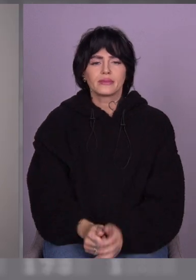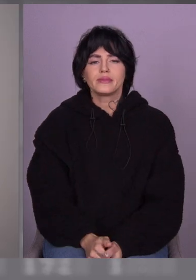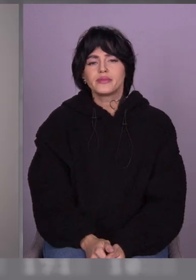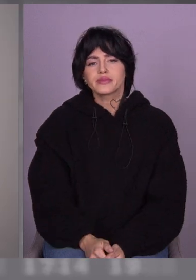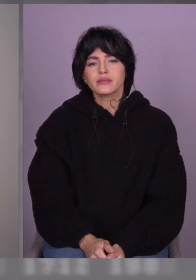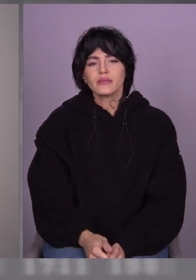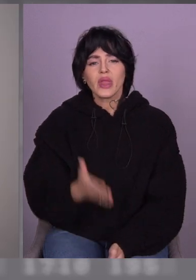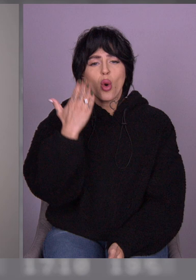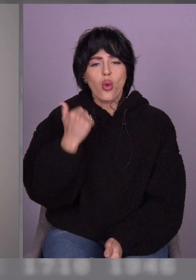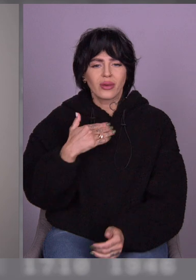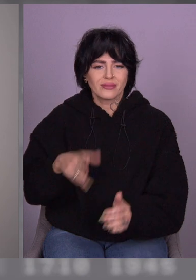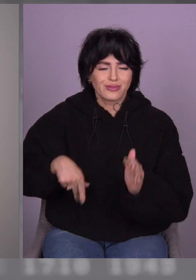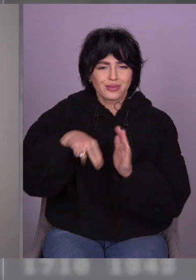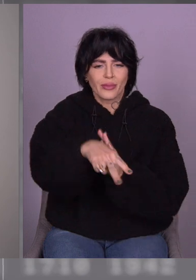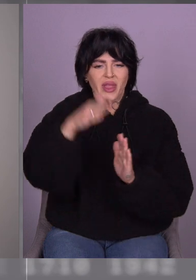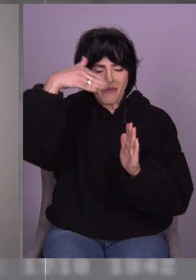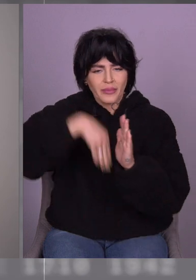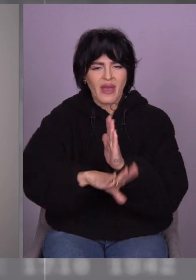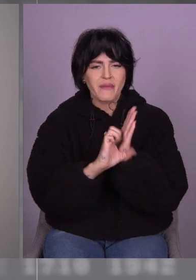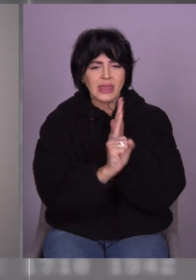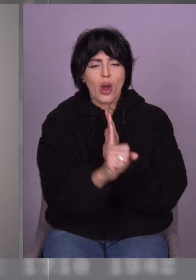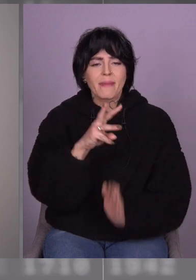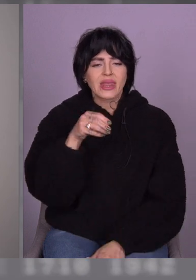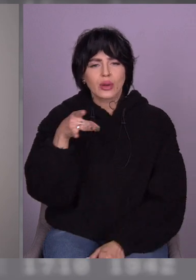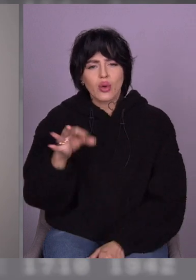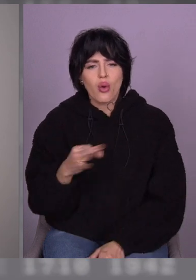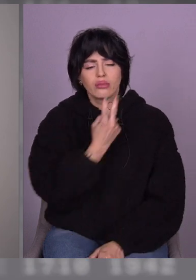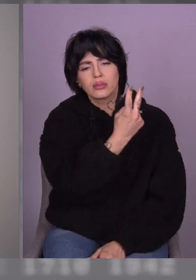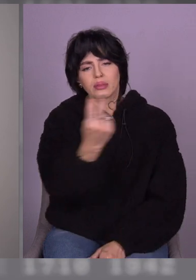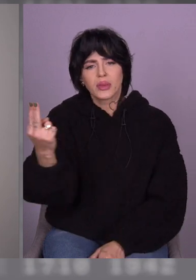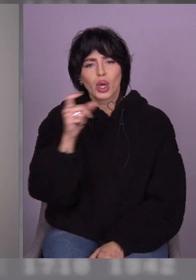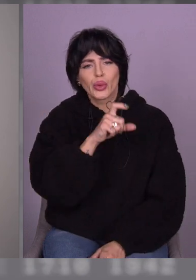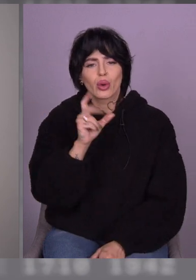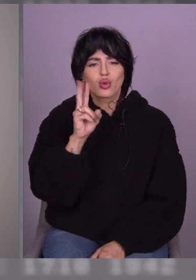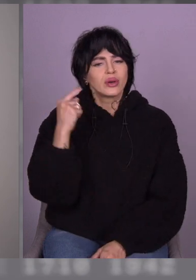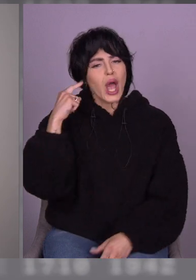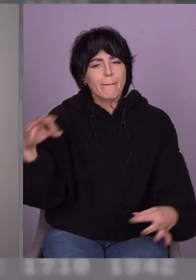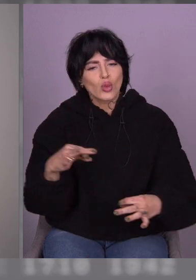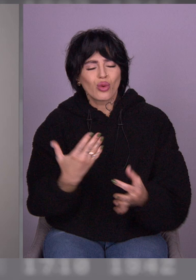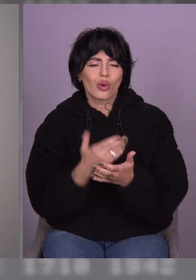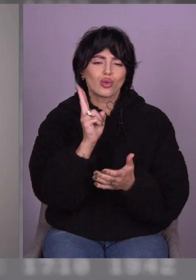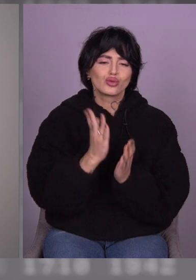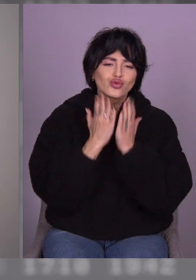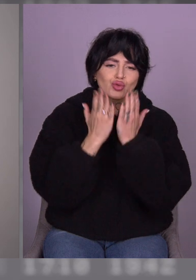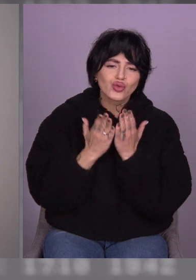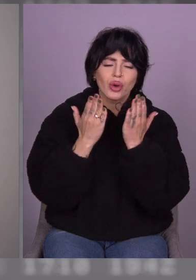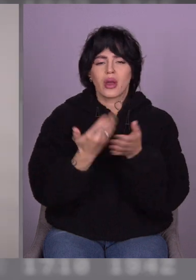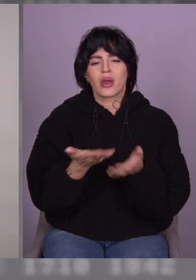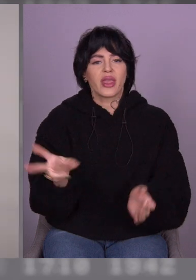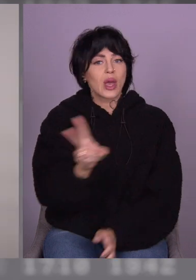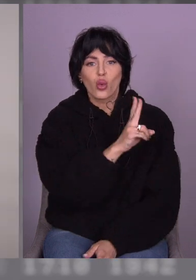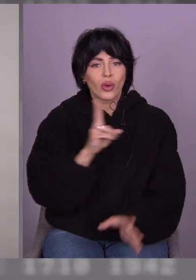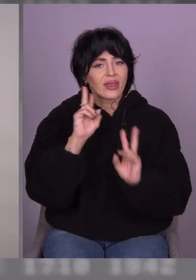зайшла в метро, я бачила людей, які щось читали, дивилися, слухали музику. І вони ще не знали, що війна.